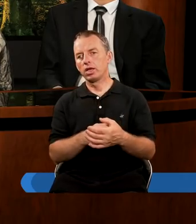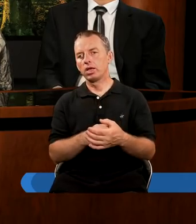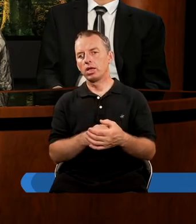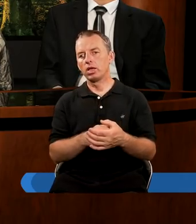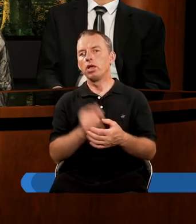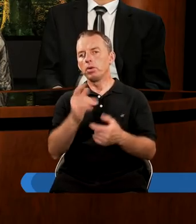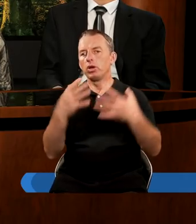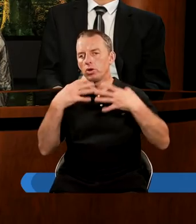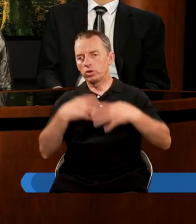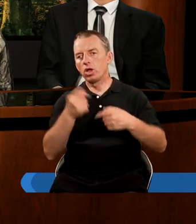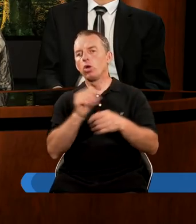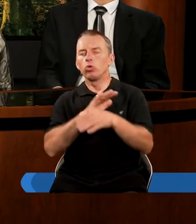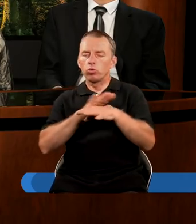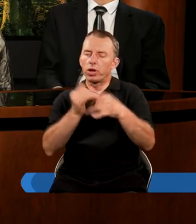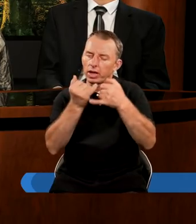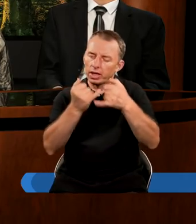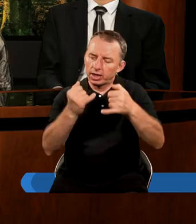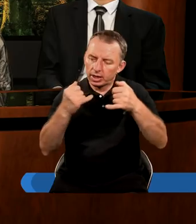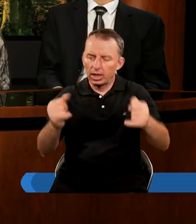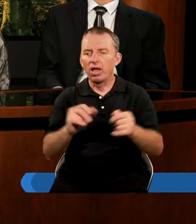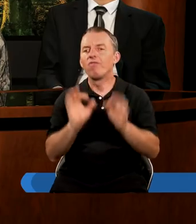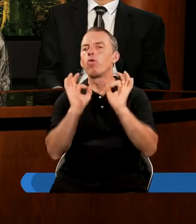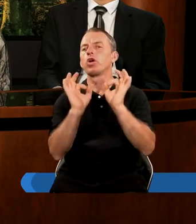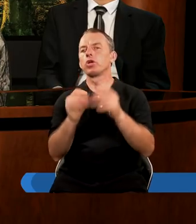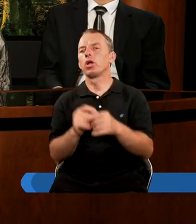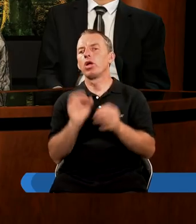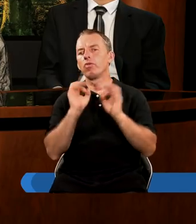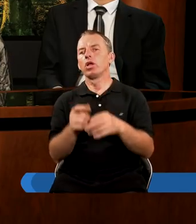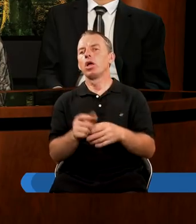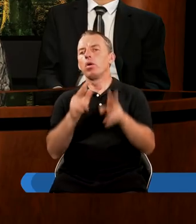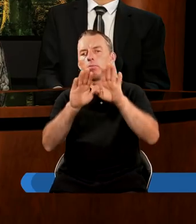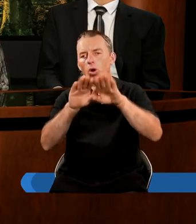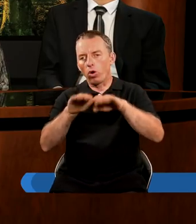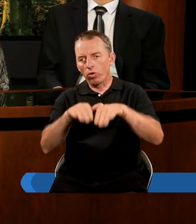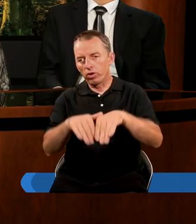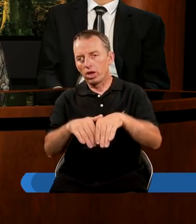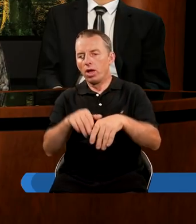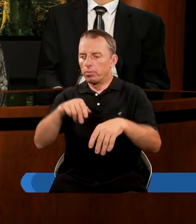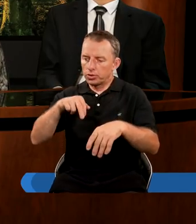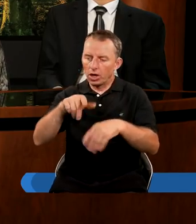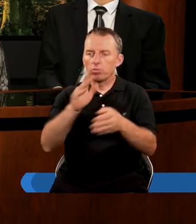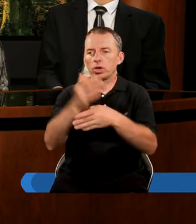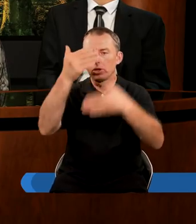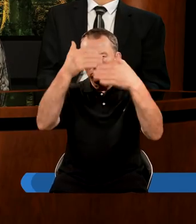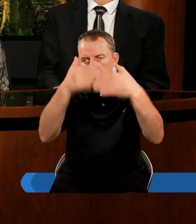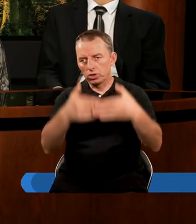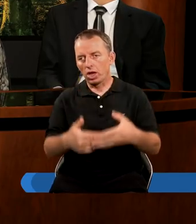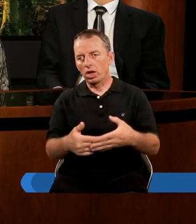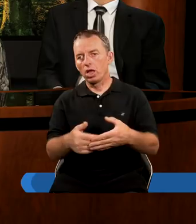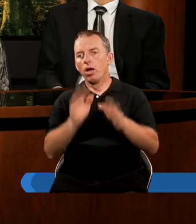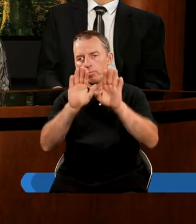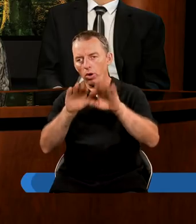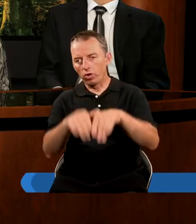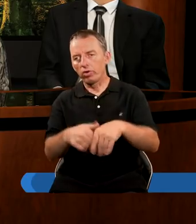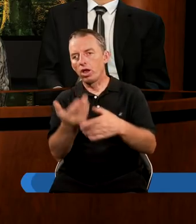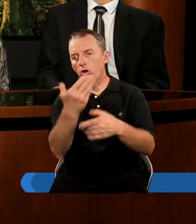To będzie ciało, ale o zupełnie innych właściwościach. Właściwościach, które pozwalało Jezusowi przechodzić przez ściany, które